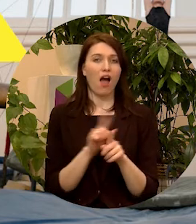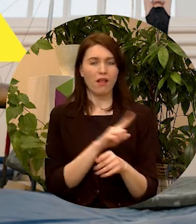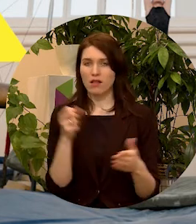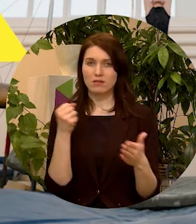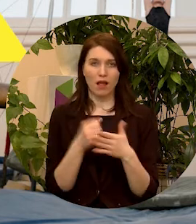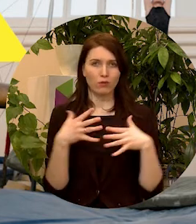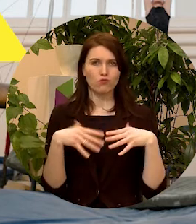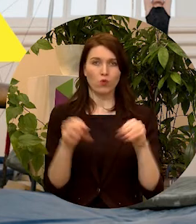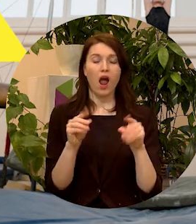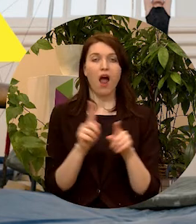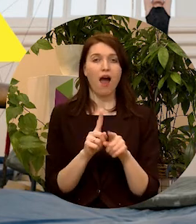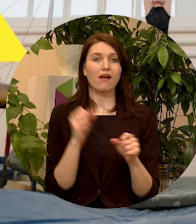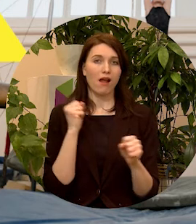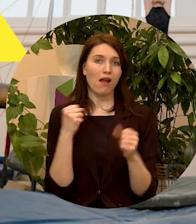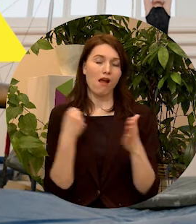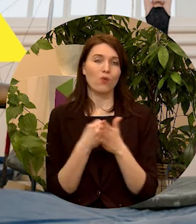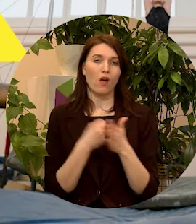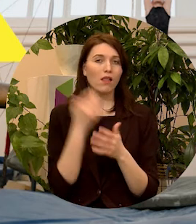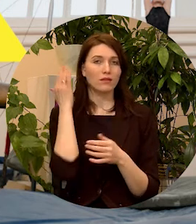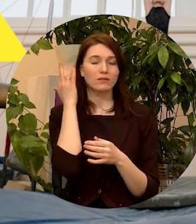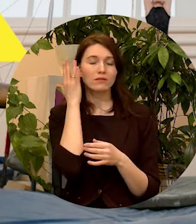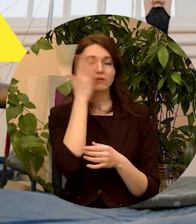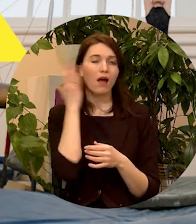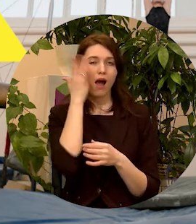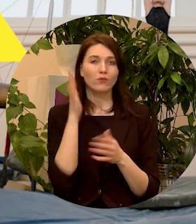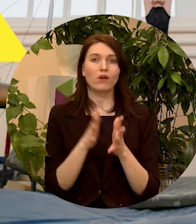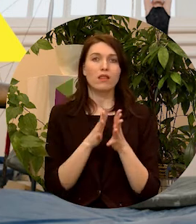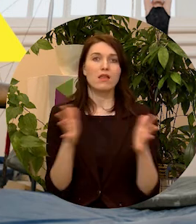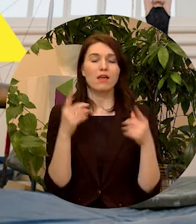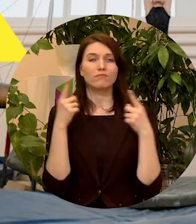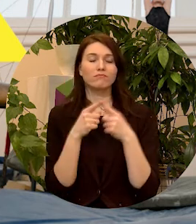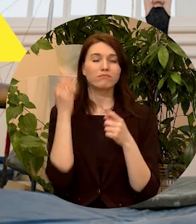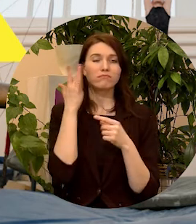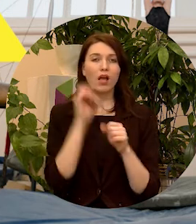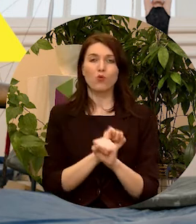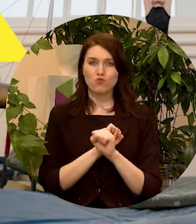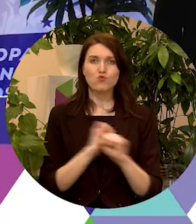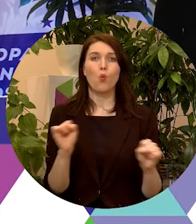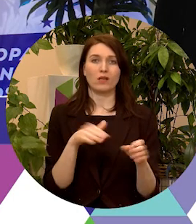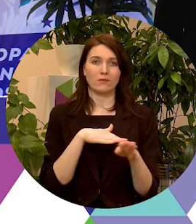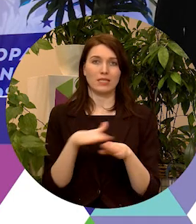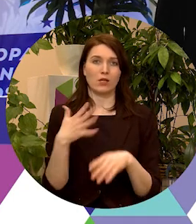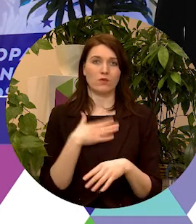galām un galā sapņot tos lielos sapņus un arī drosmi tos īstenot.